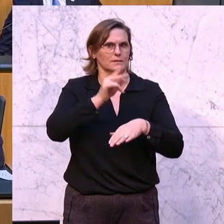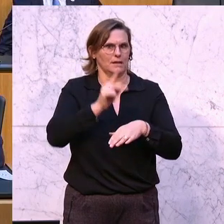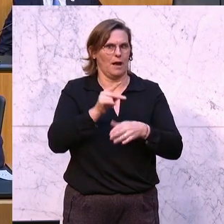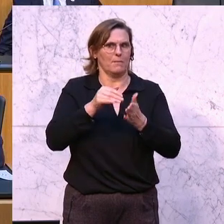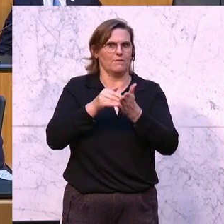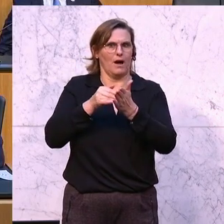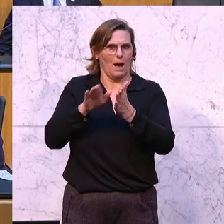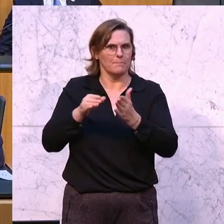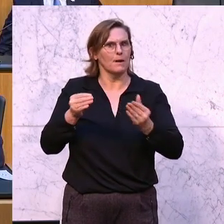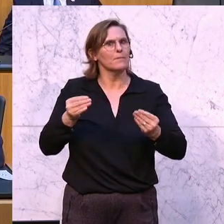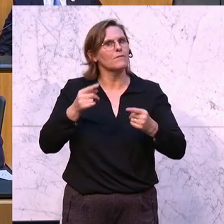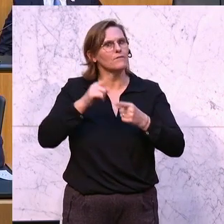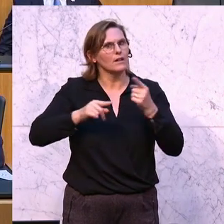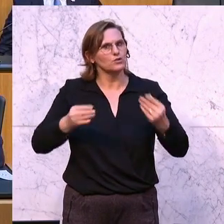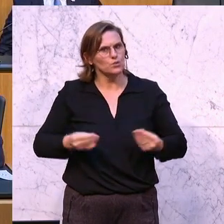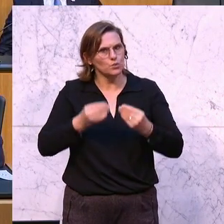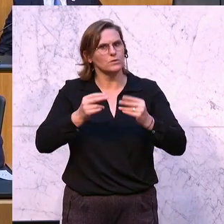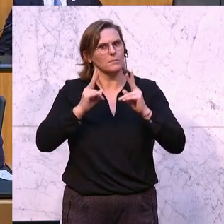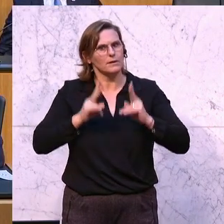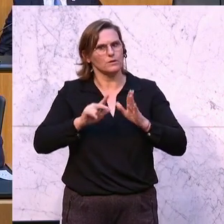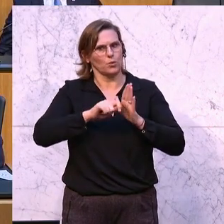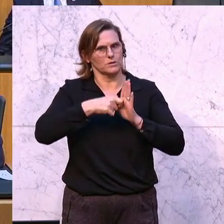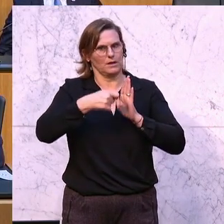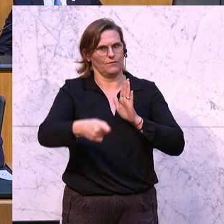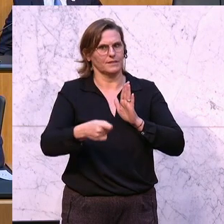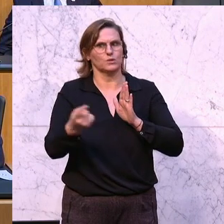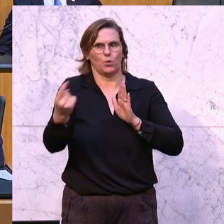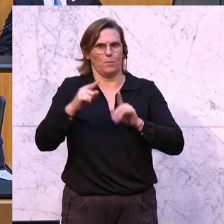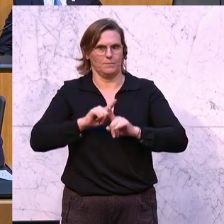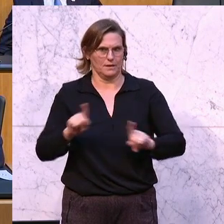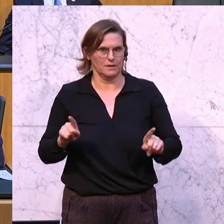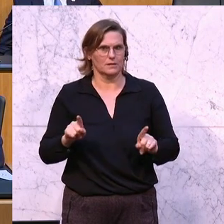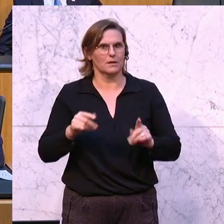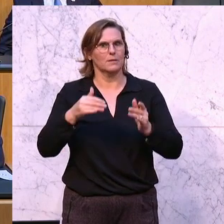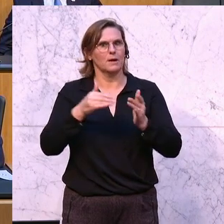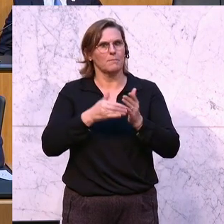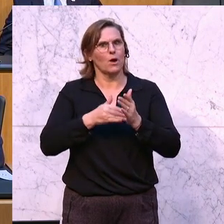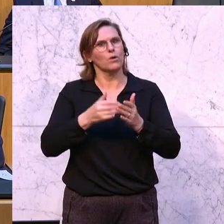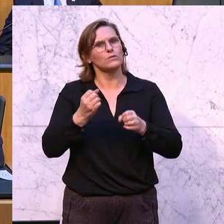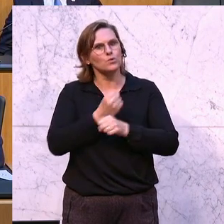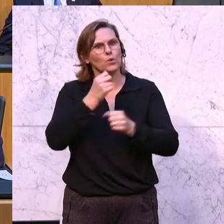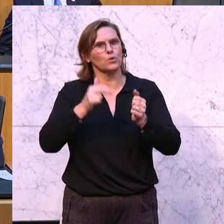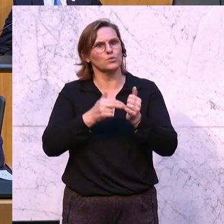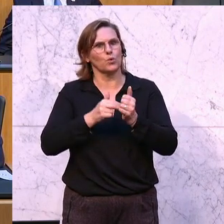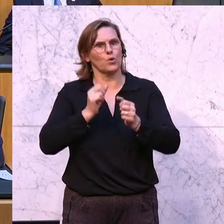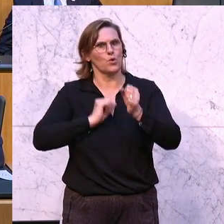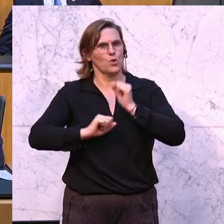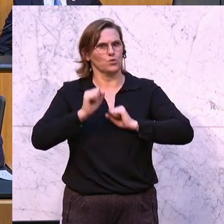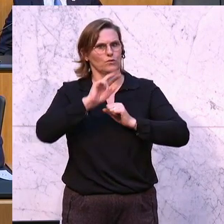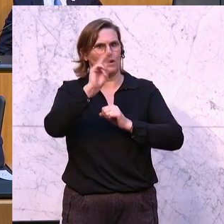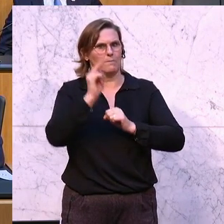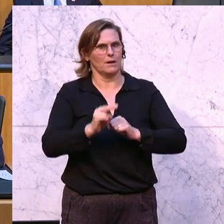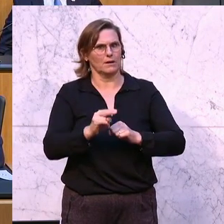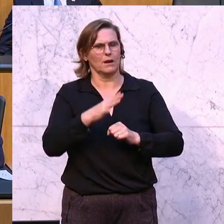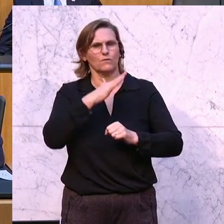Aus den falschen Gründen, aber mit der richtigen Konsequenz, dass das nicht kommt. Allerdings bräuchten wir natürlich trotzdem noch die Erweiterung des Notfallparagraphens und viele